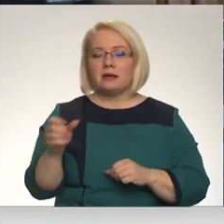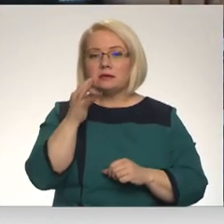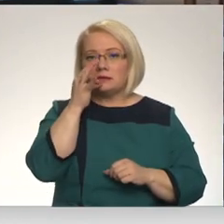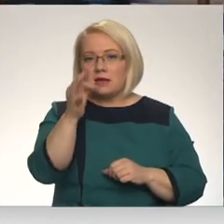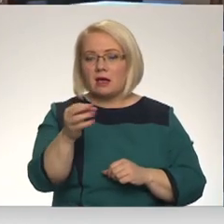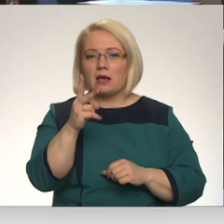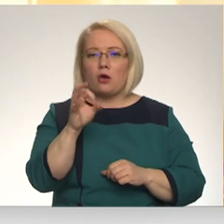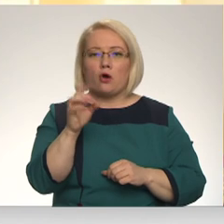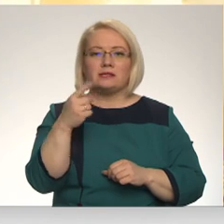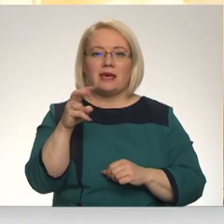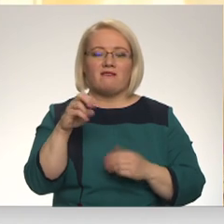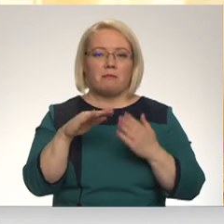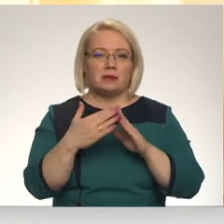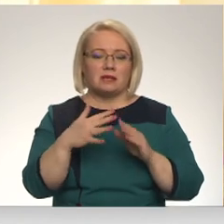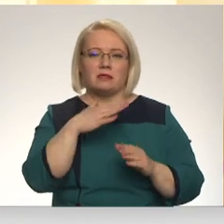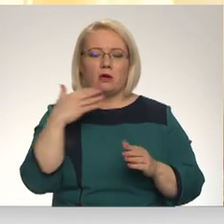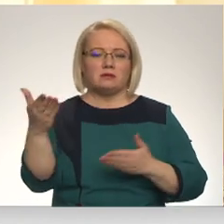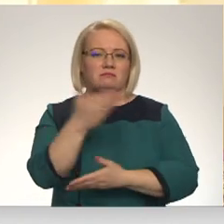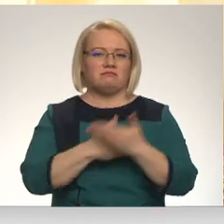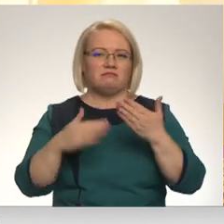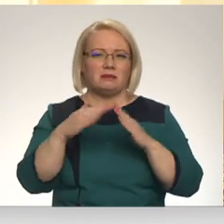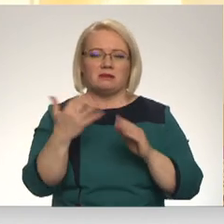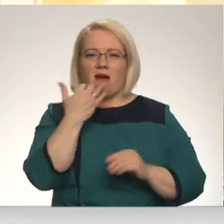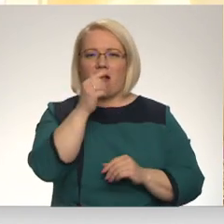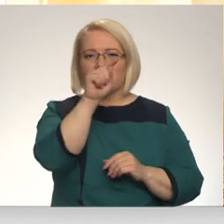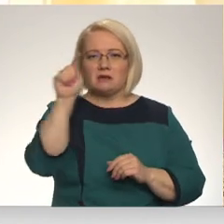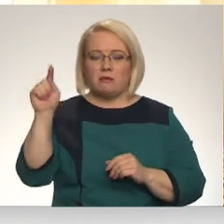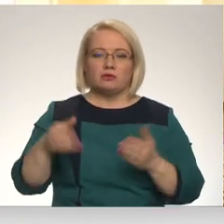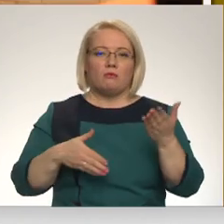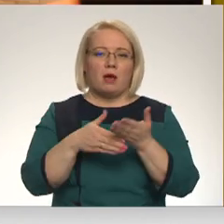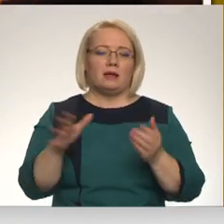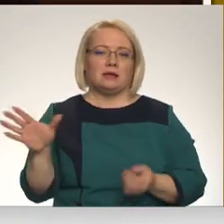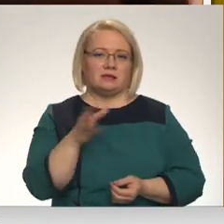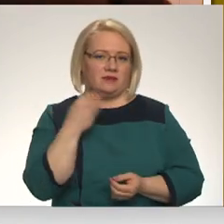ka Kosivai ir vairākas sadraudzības pilsētas ārzemēs un palīdz visas.